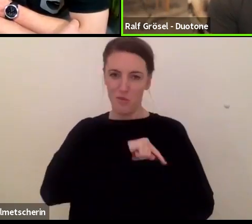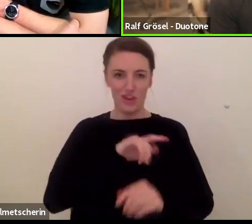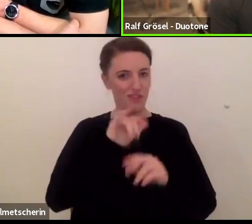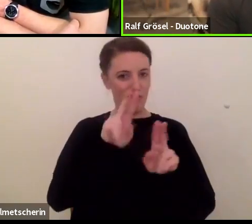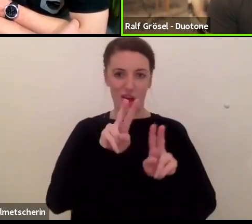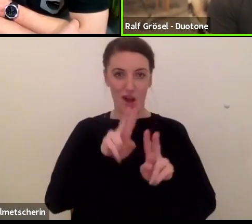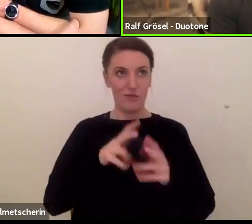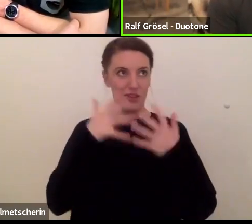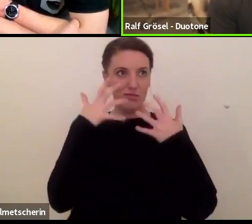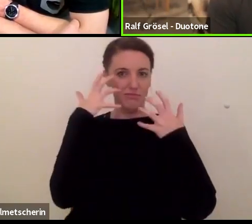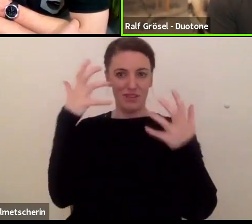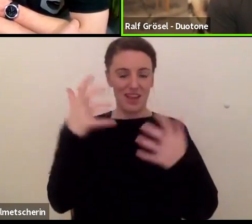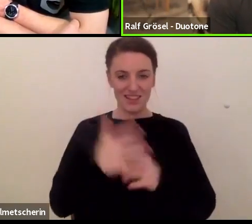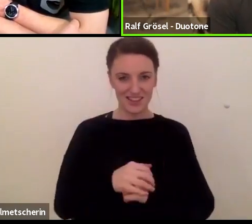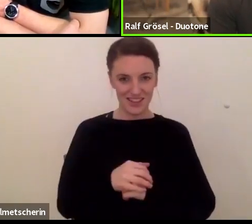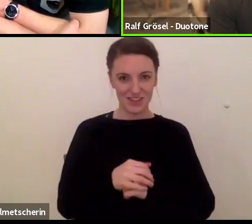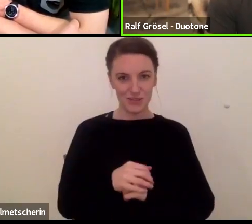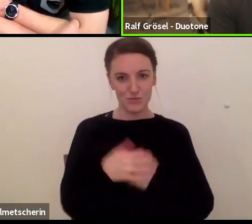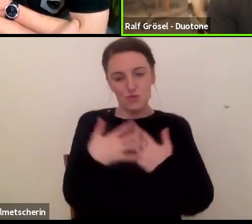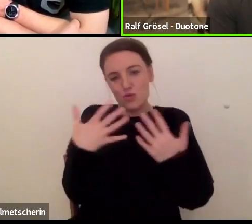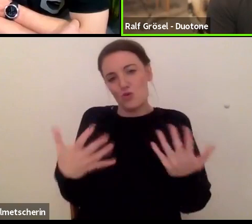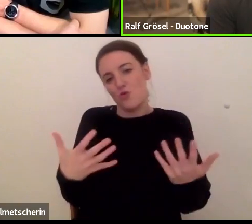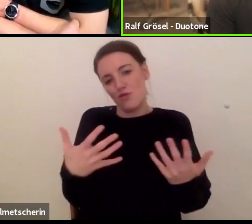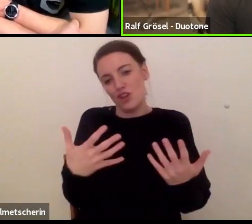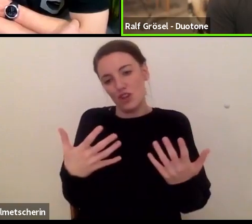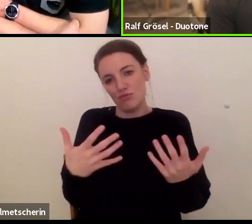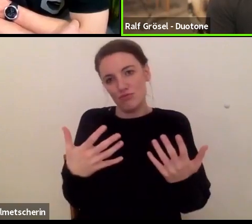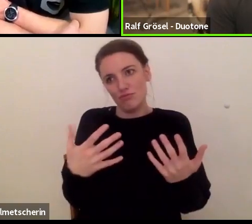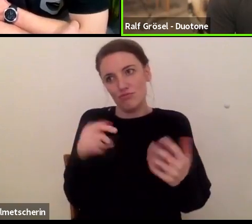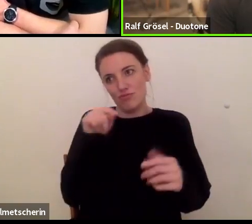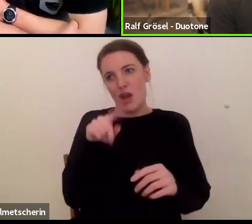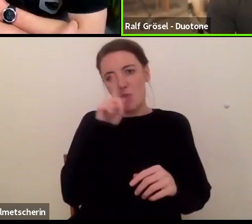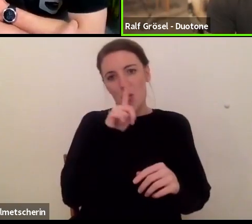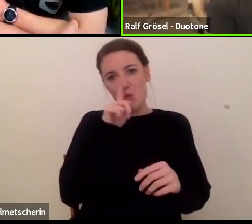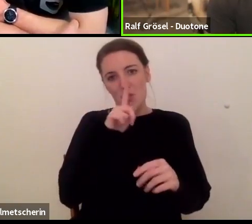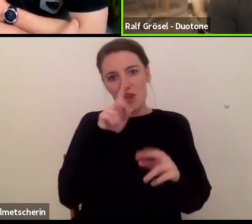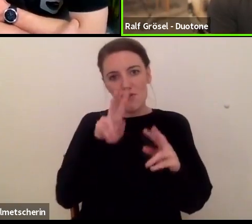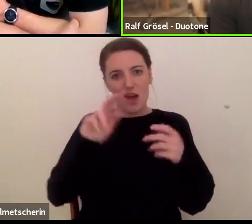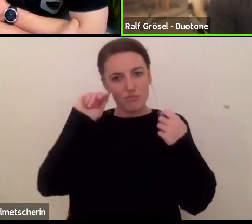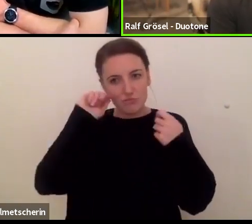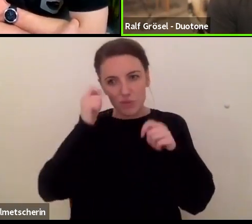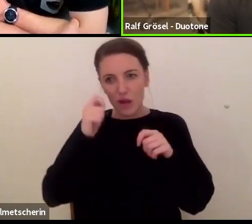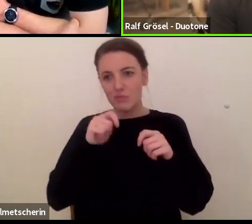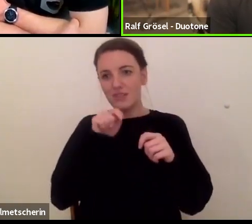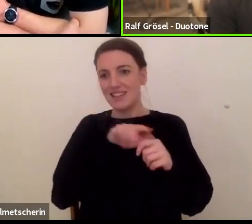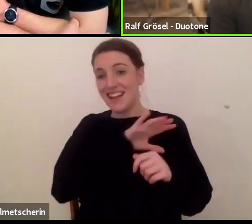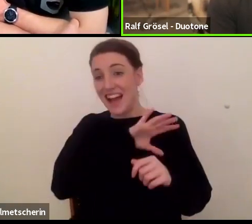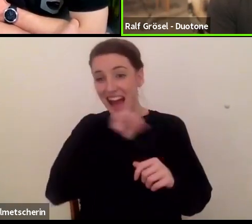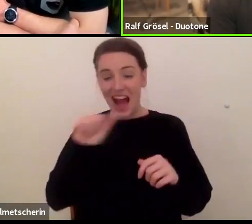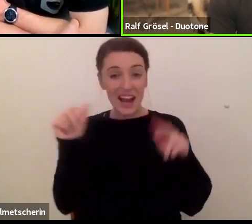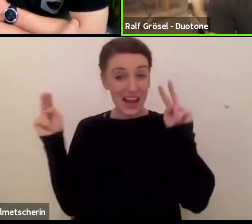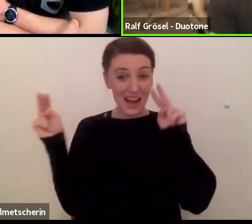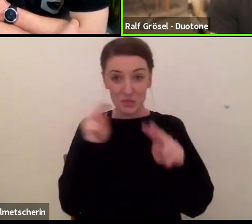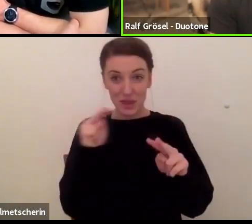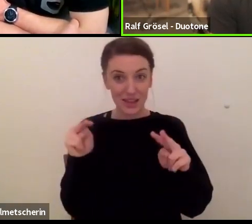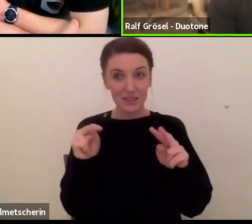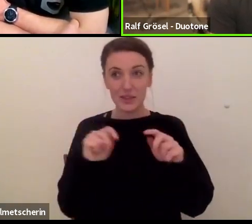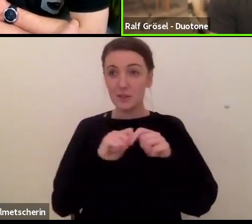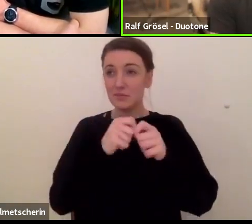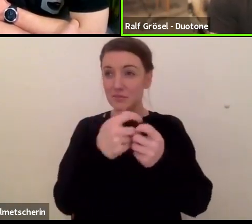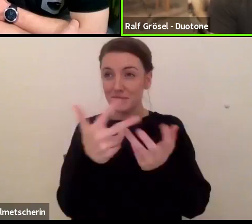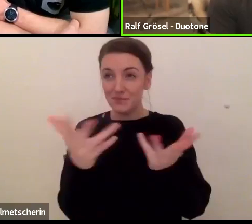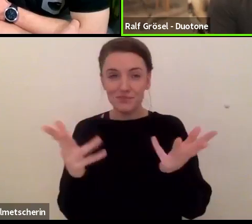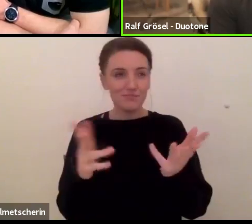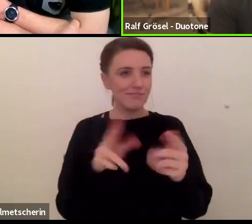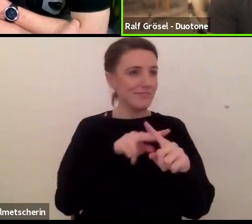tatsächlich, das ist mein Hobby. würde ich sagen, also das ist, da versuche ich, da kommen alle Aspekte zusammen, die eigentlich so richtig geil sind. Teamarbeit,